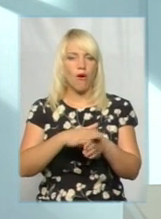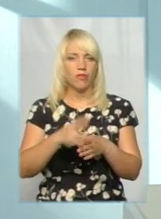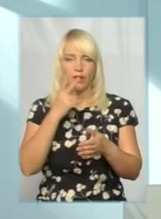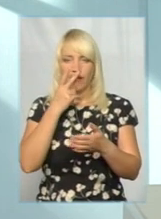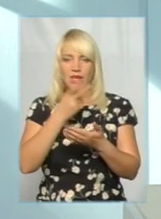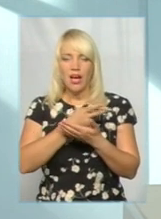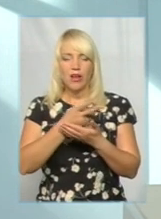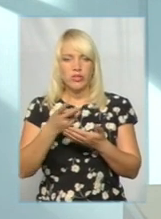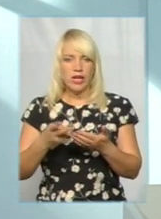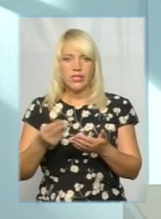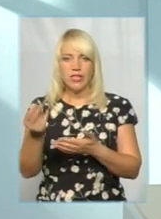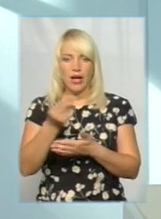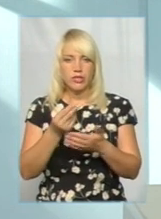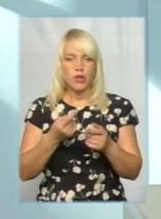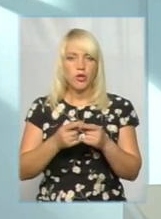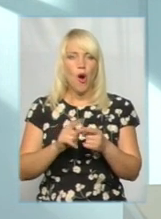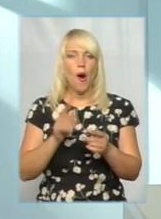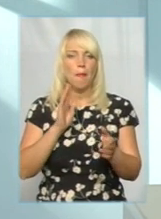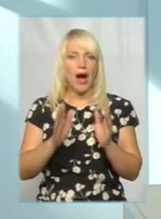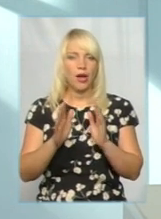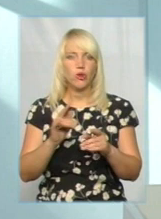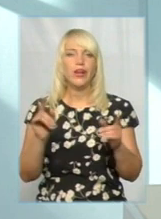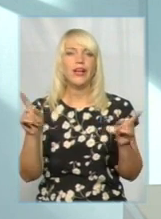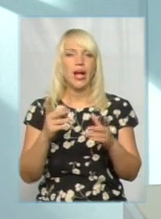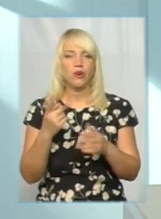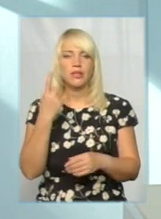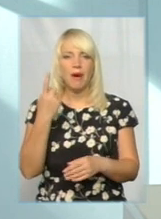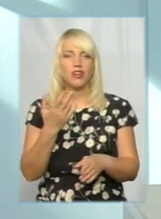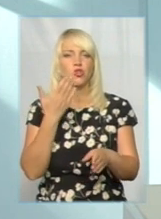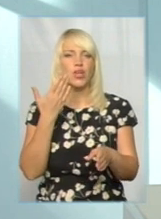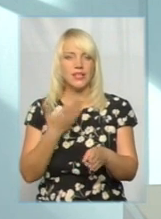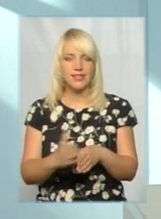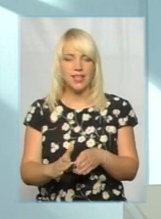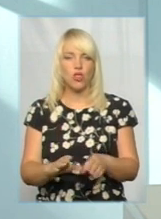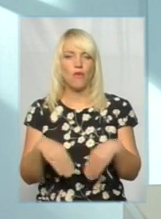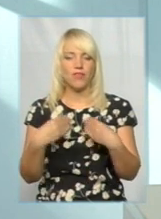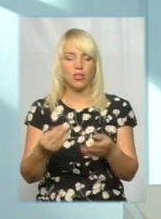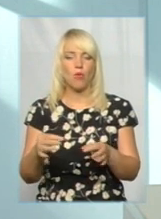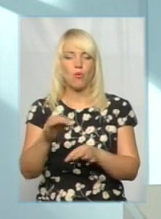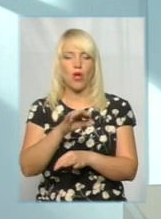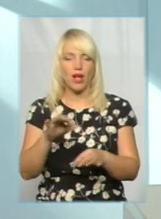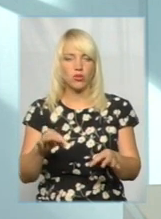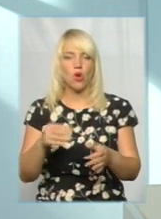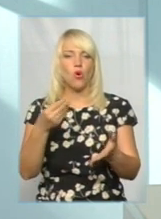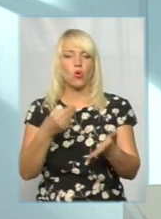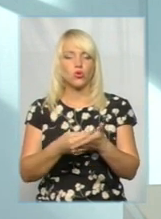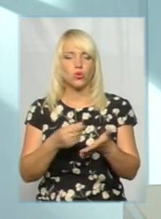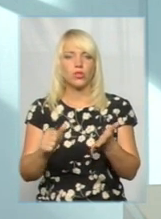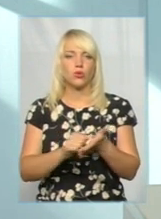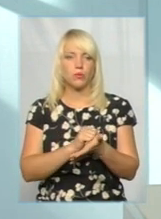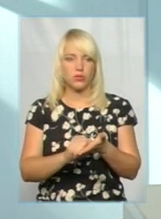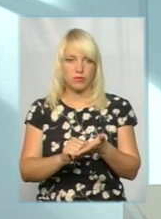парку. І якусь першу частину видадуть проєктно-кошторисної документації, самого